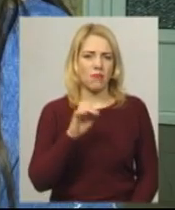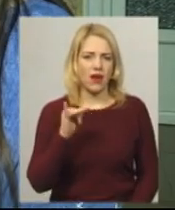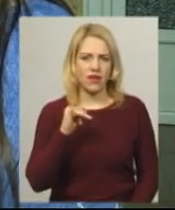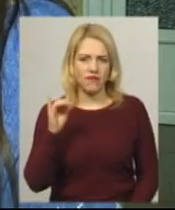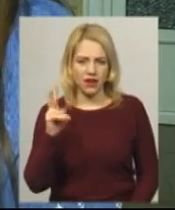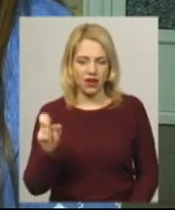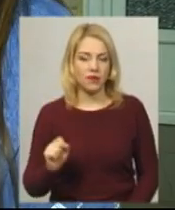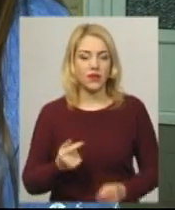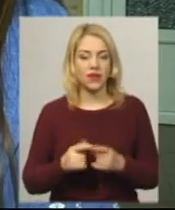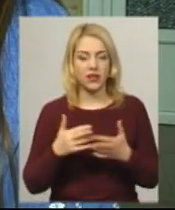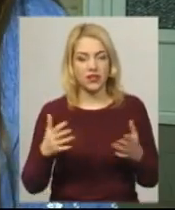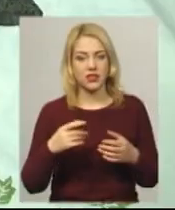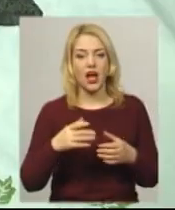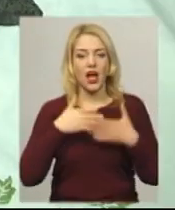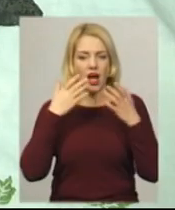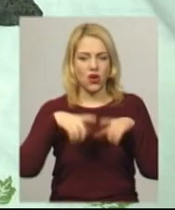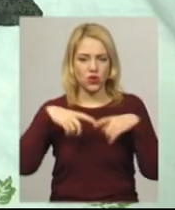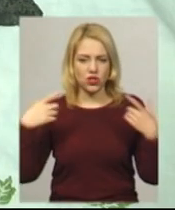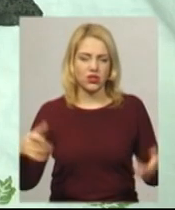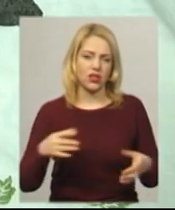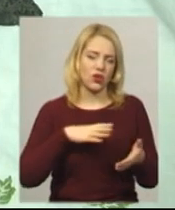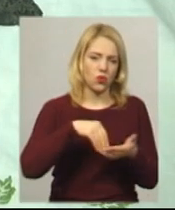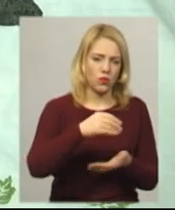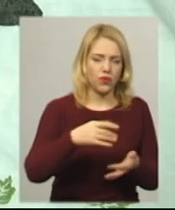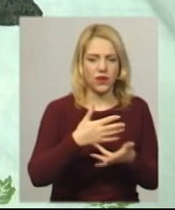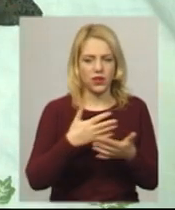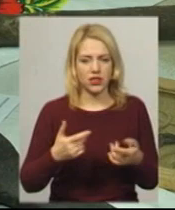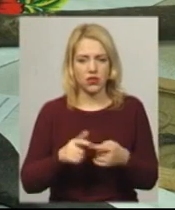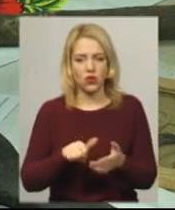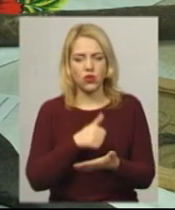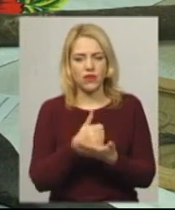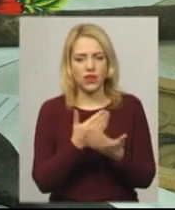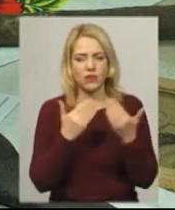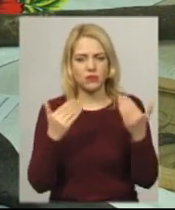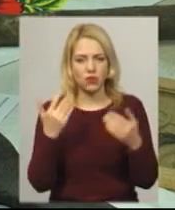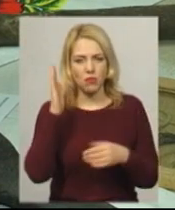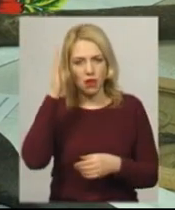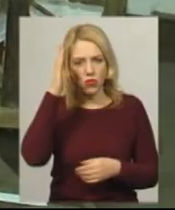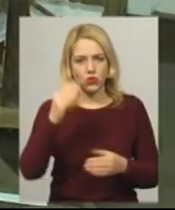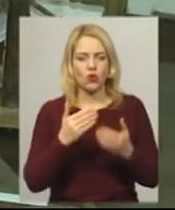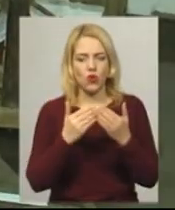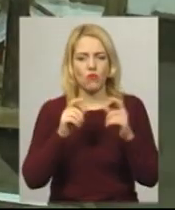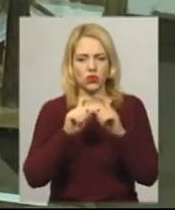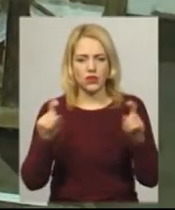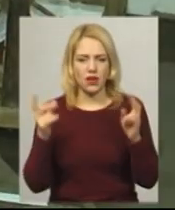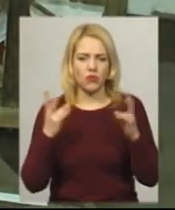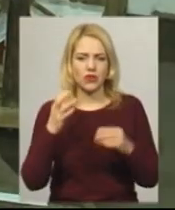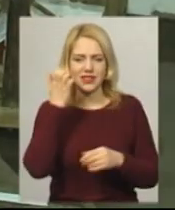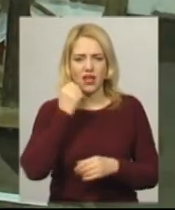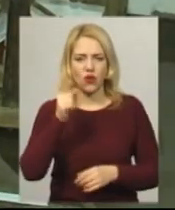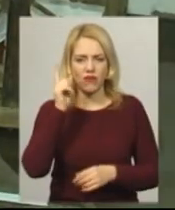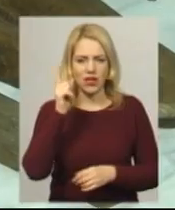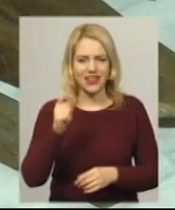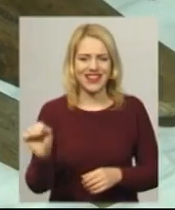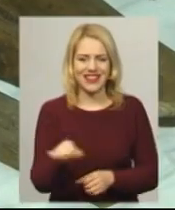грошники і купувала. За словами художниці, головним експонатом її майбутнього музею має стати старовинний ткацький верстат,